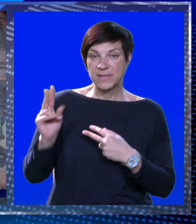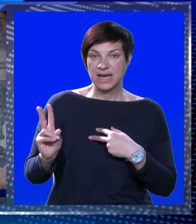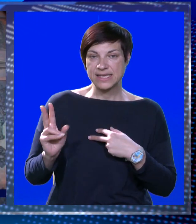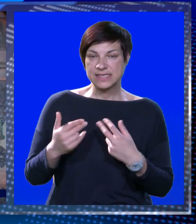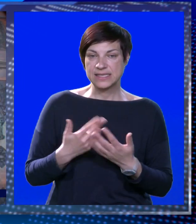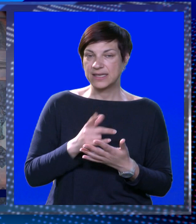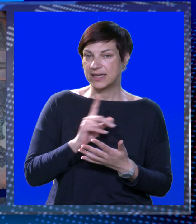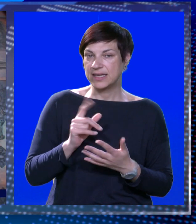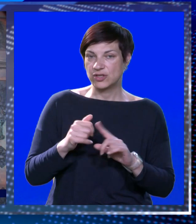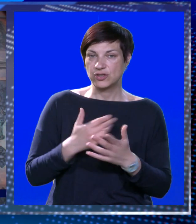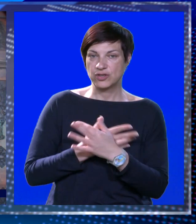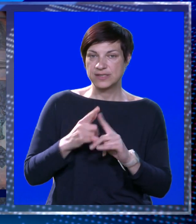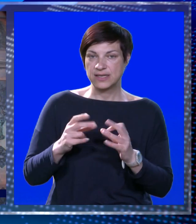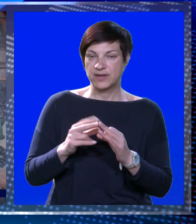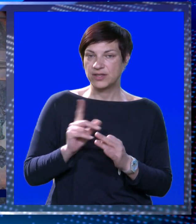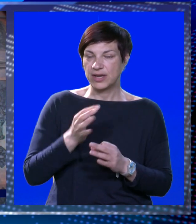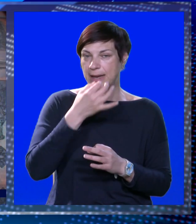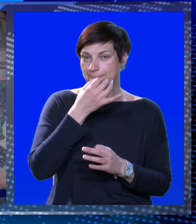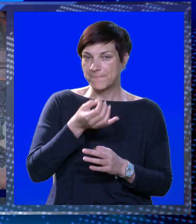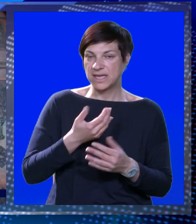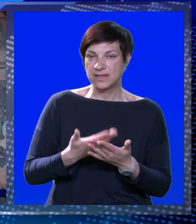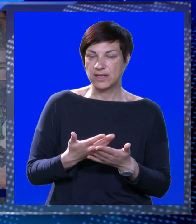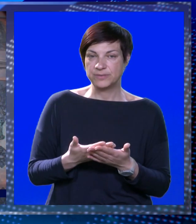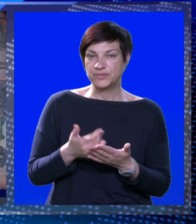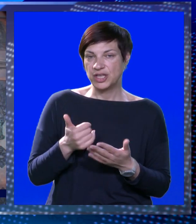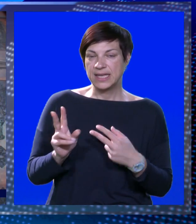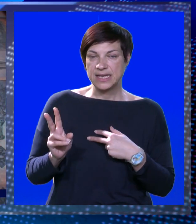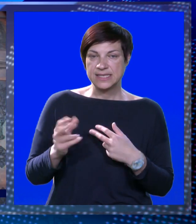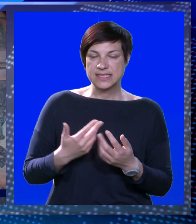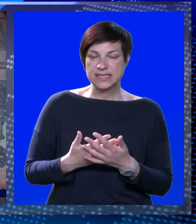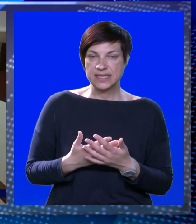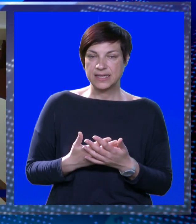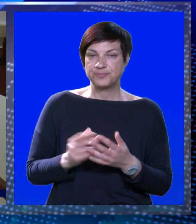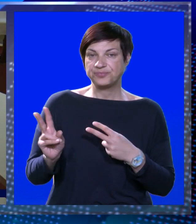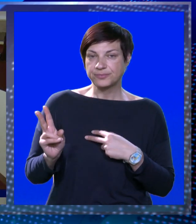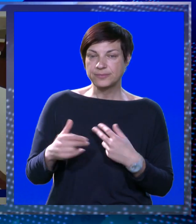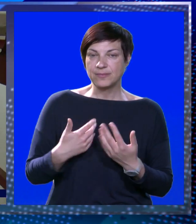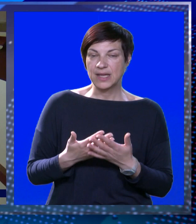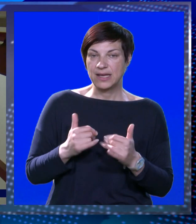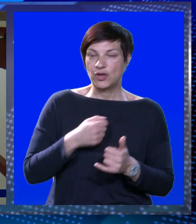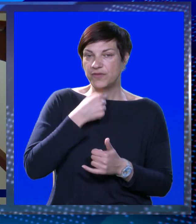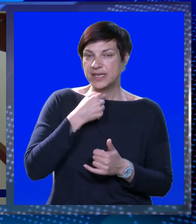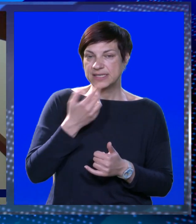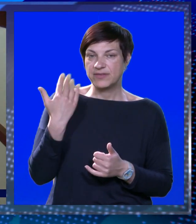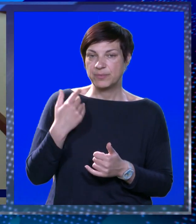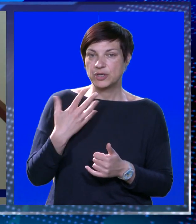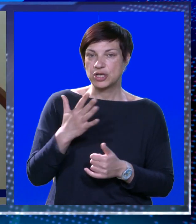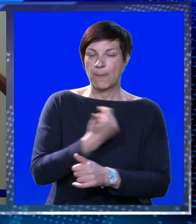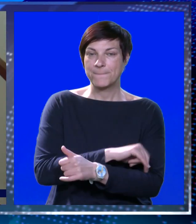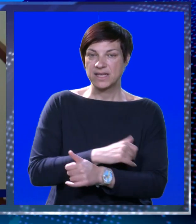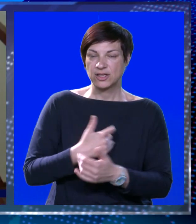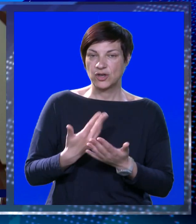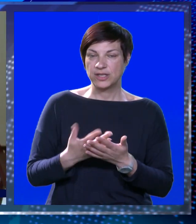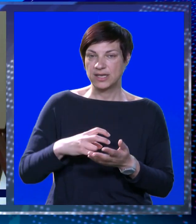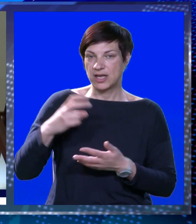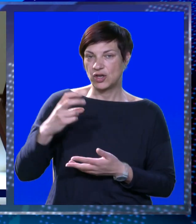nije bila istina jer nitko konzervator je nikad nije ni pitao i to je jedina istina. A istina je da je i od ove izjave prošlo više